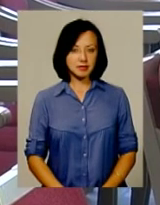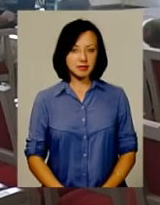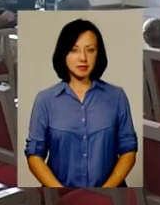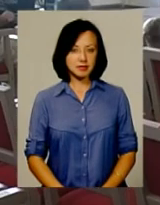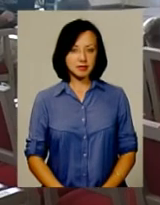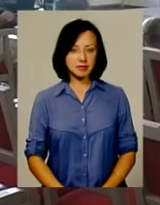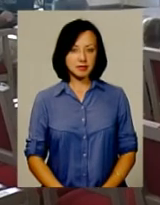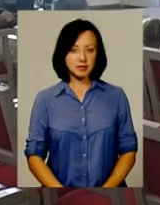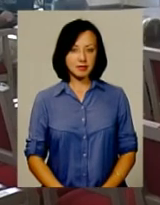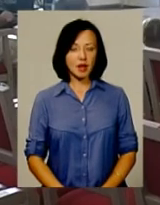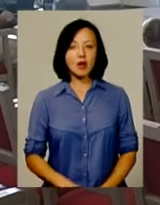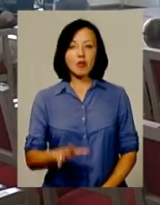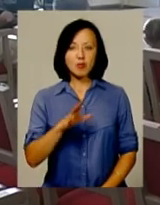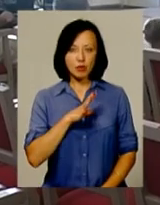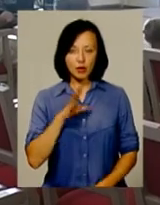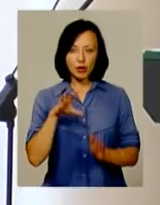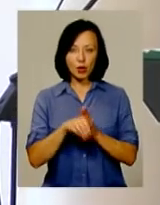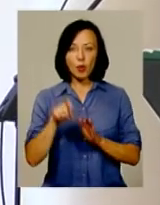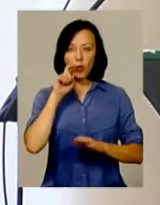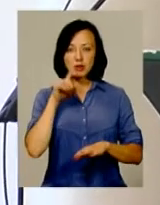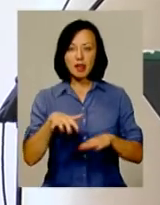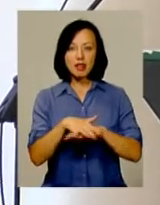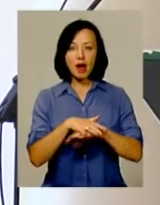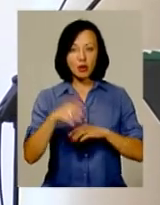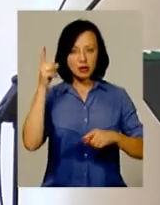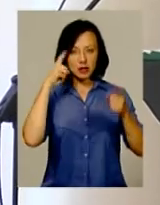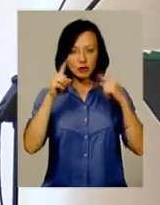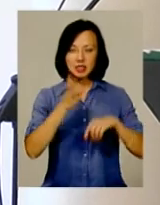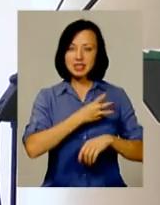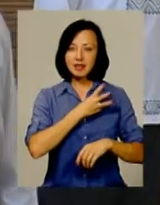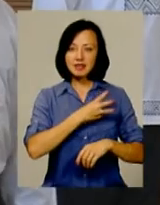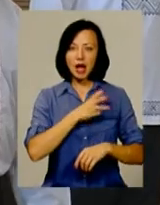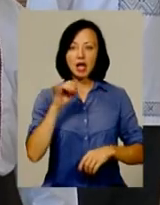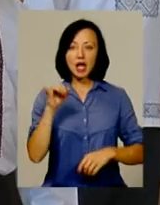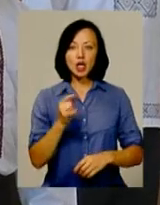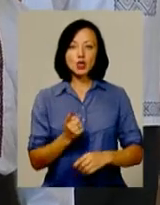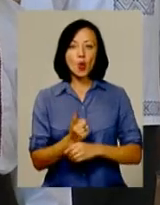Не обійшлося і без українських народних творів, завзятих із гумором.